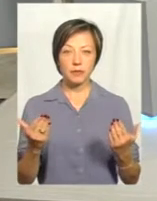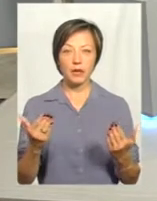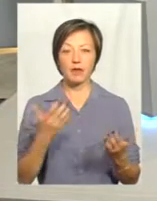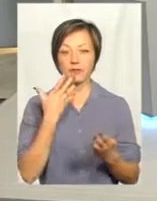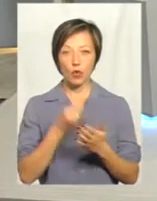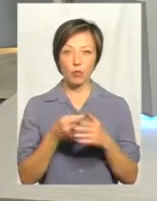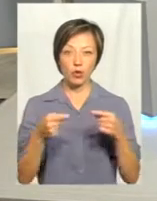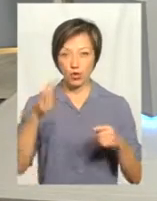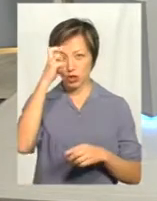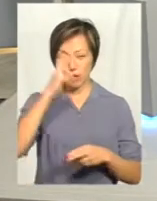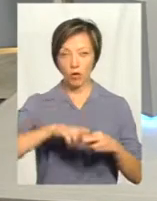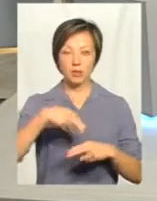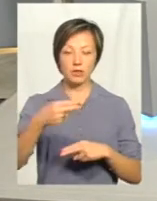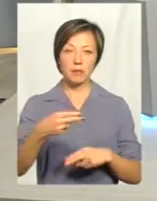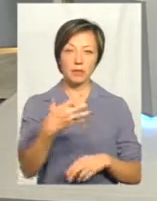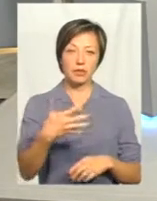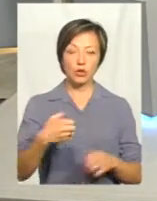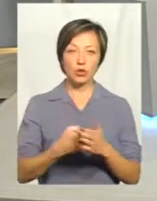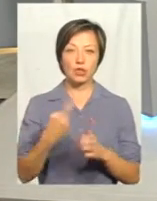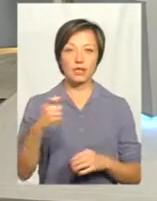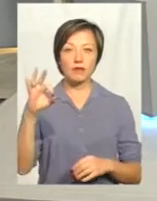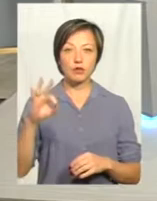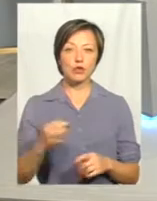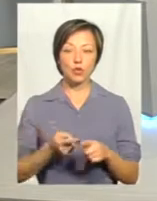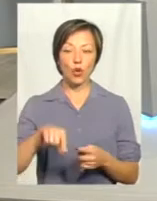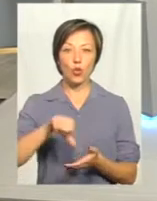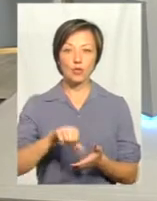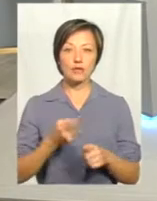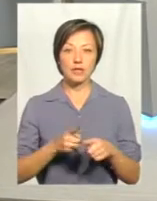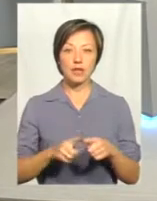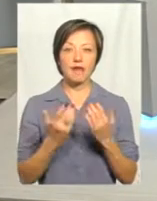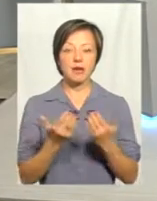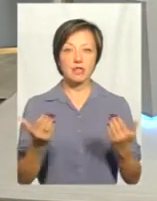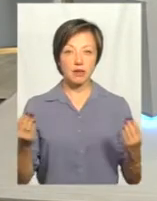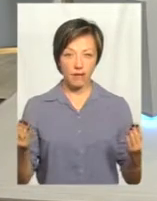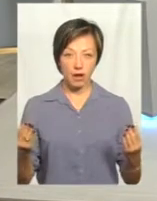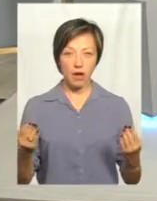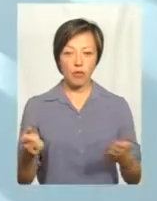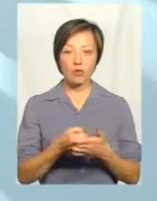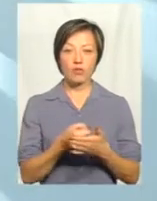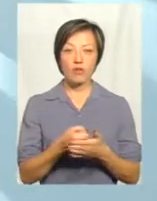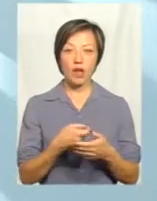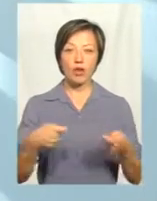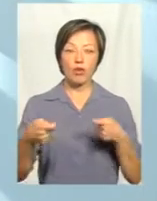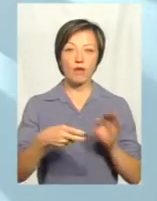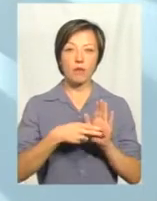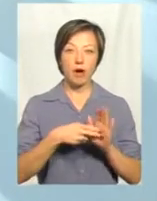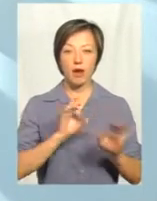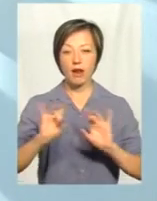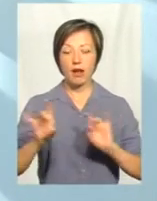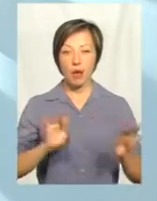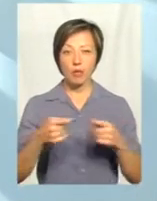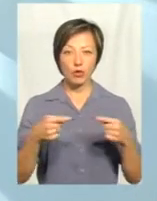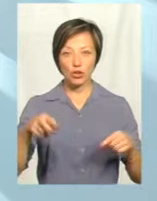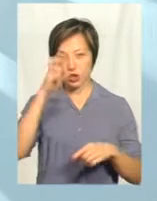свою продукцію, їм держава компенсує від 50 до 100% цю участь у цих виставках. У просуванні торгової марки, рекламні продукції